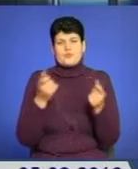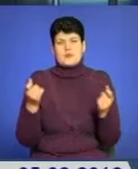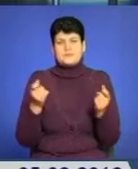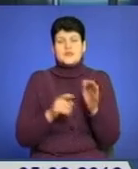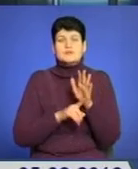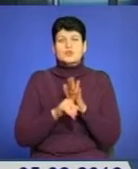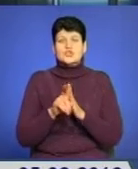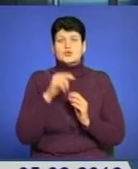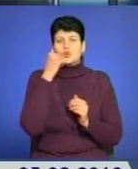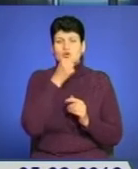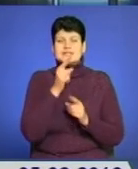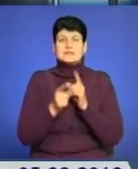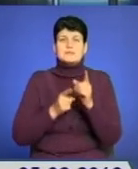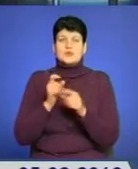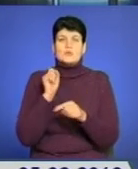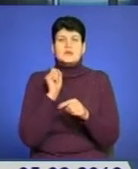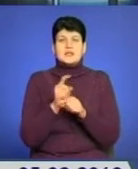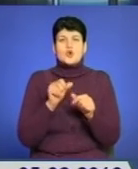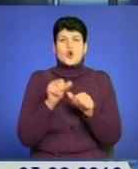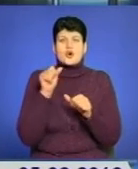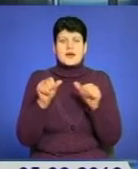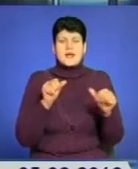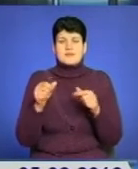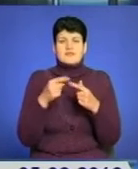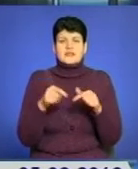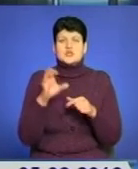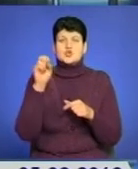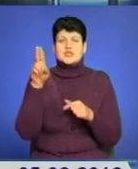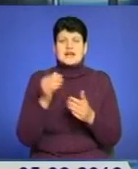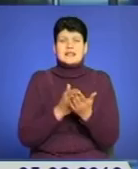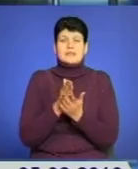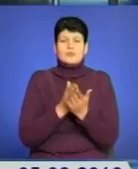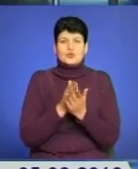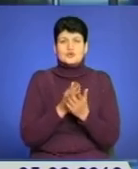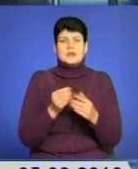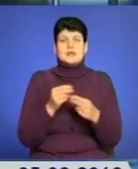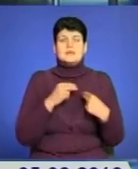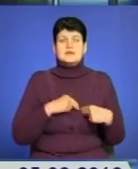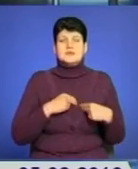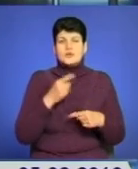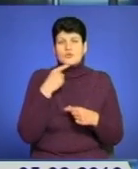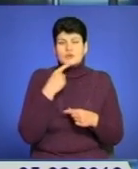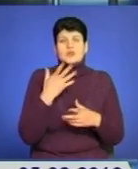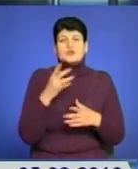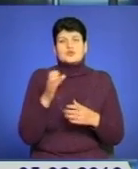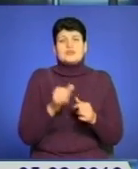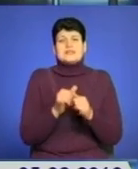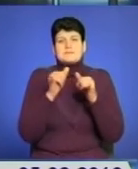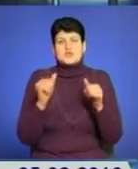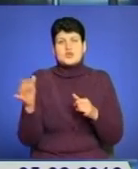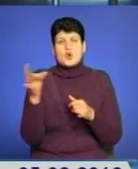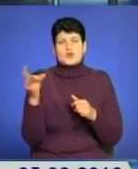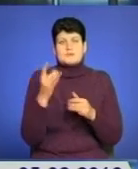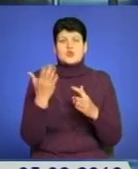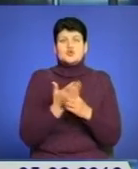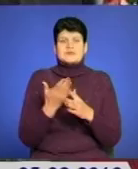З початку року змінено призначення окремих видів соціальних послуг, і фахівці сфери соцзахисту прогнозують збільшення розміру субсидій. Про це